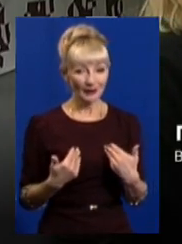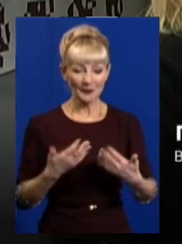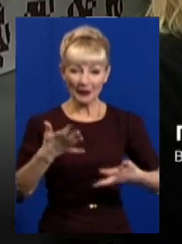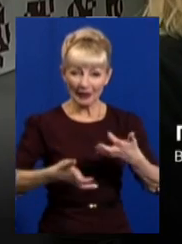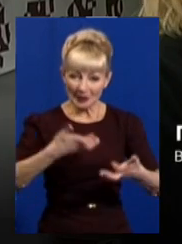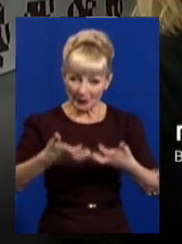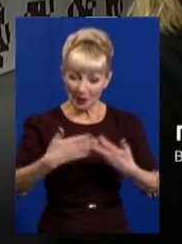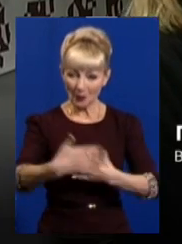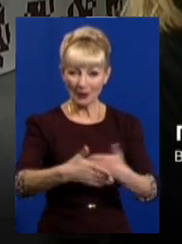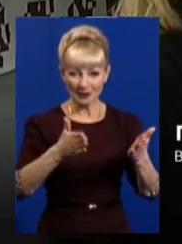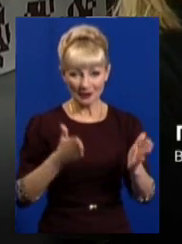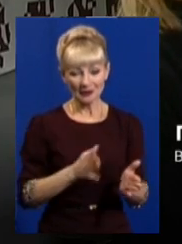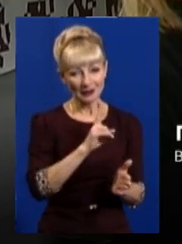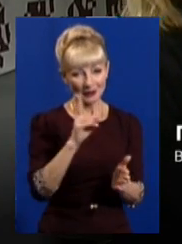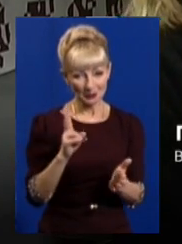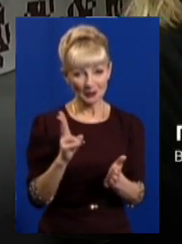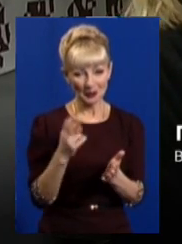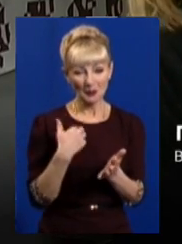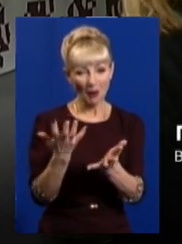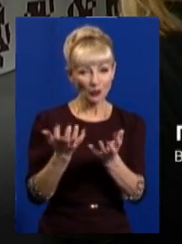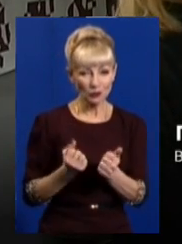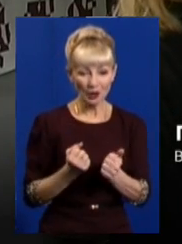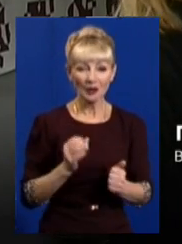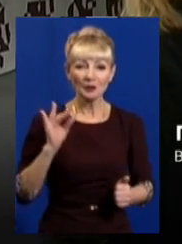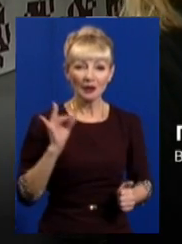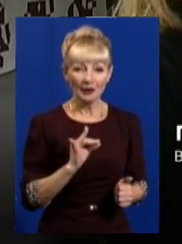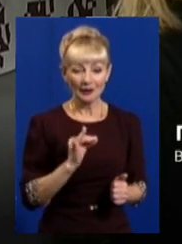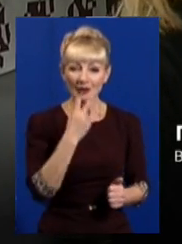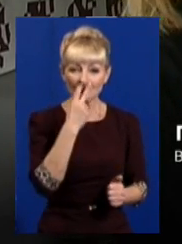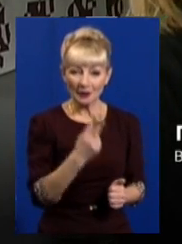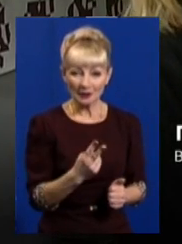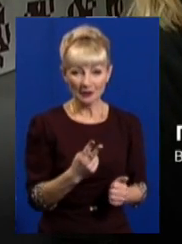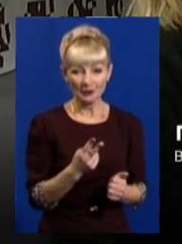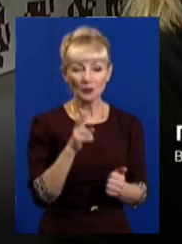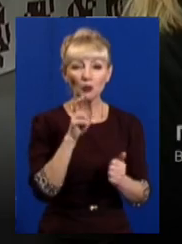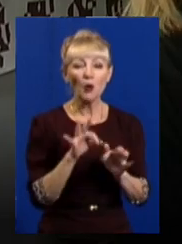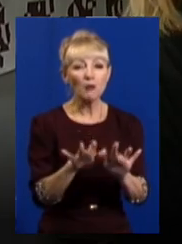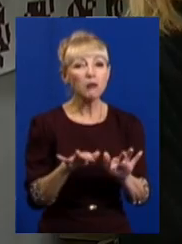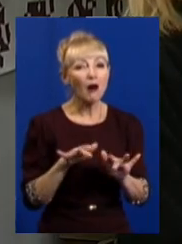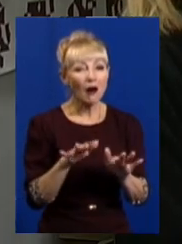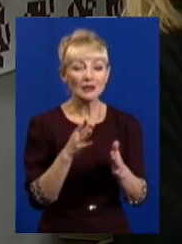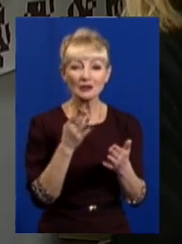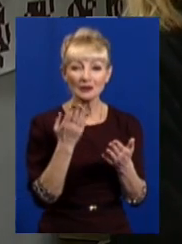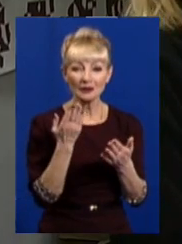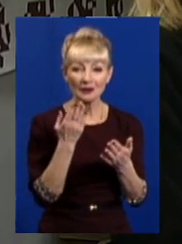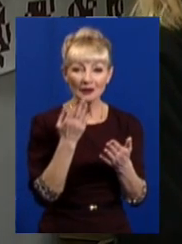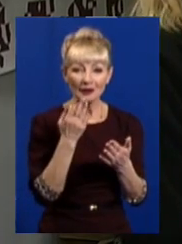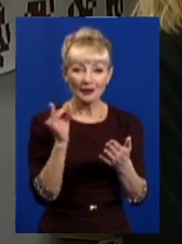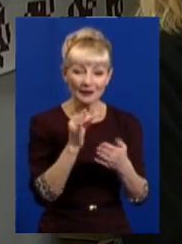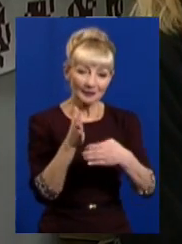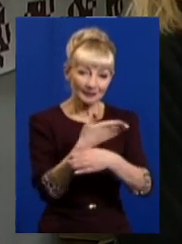посилки, які приходять, дивлюся по базі, відмічаю та